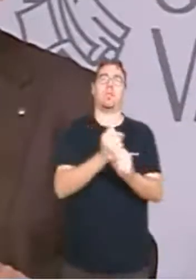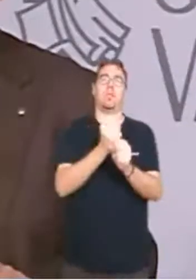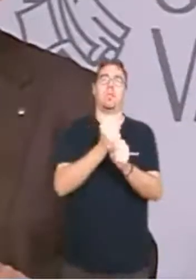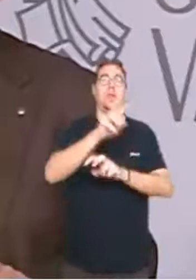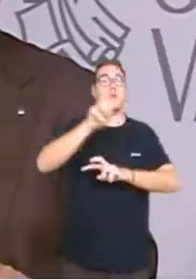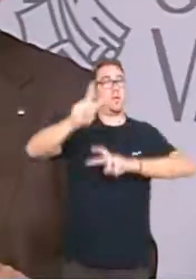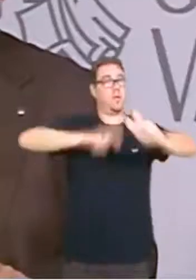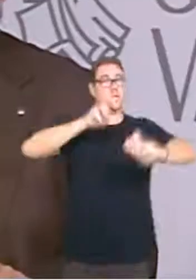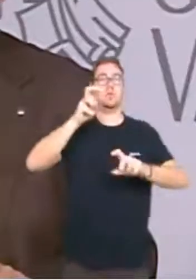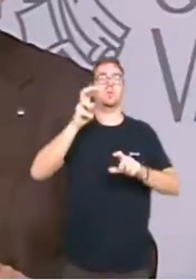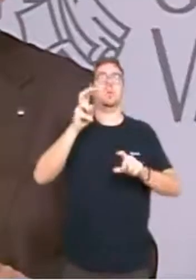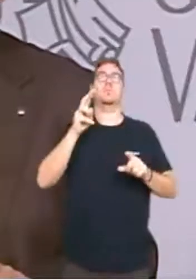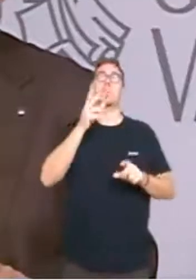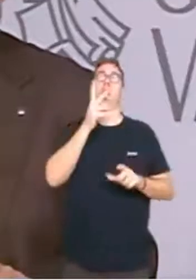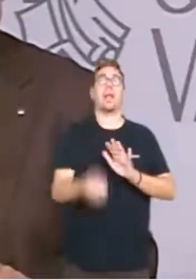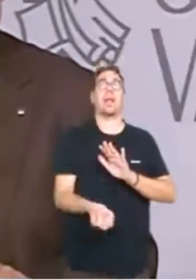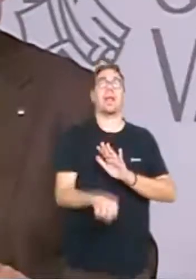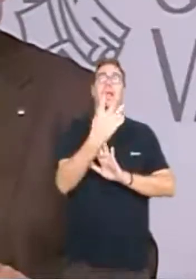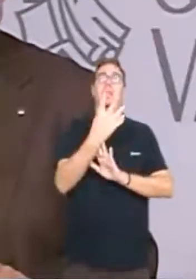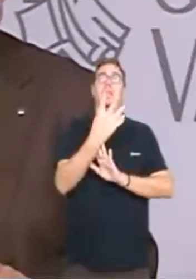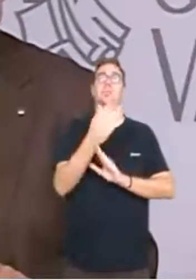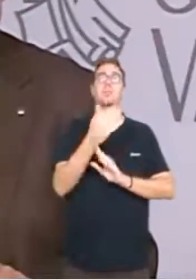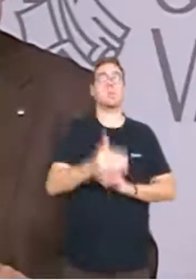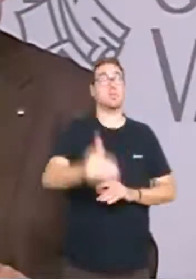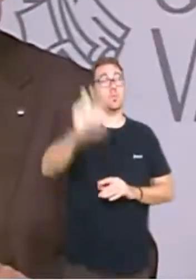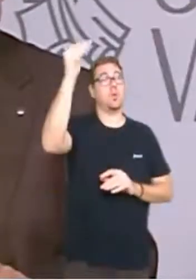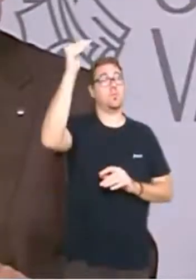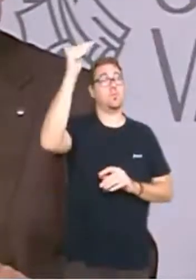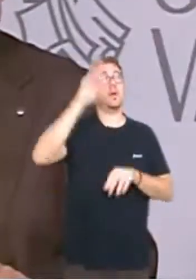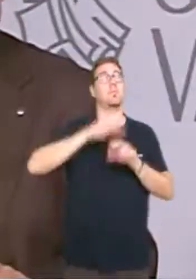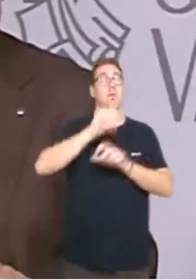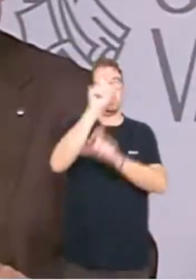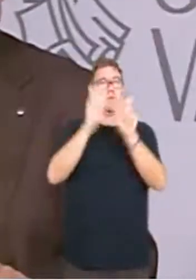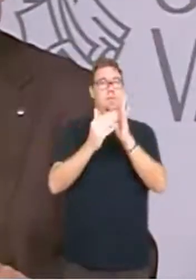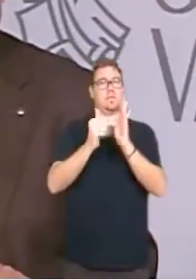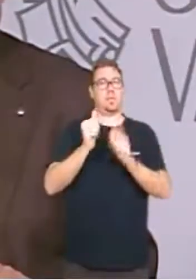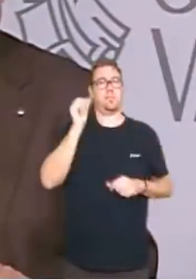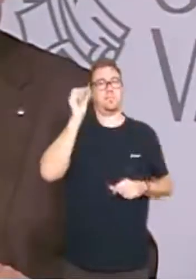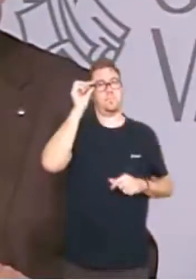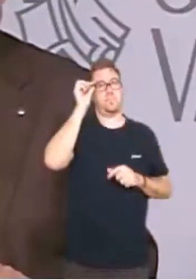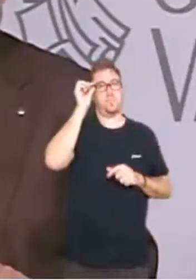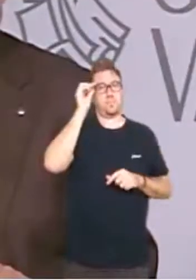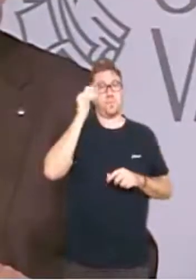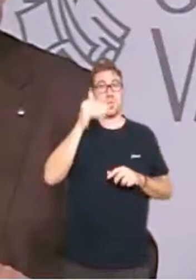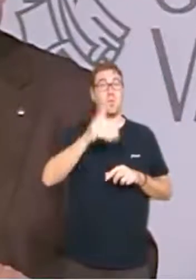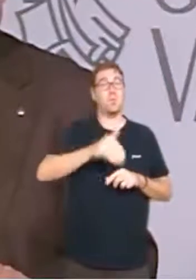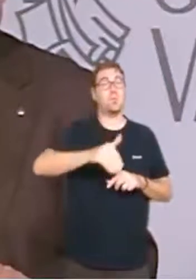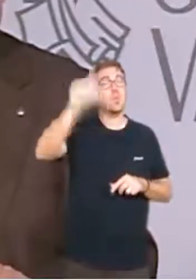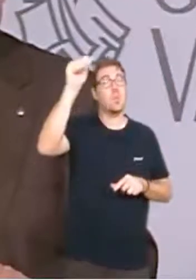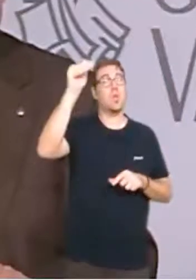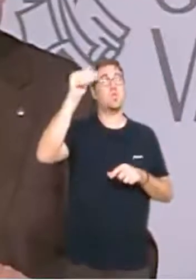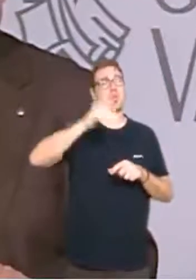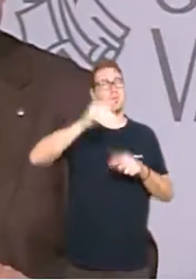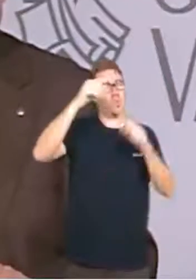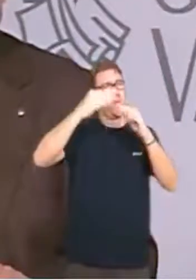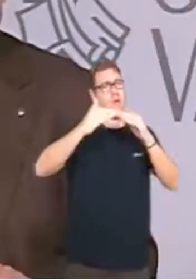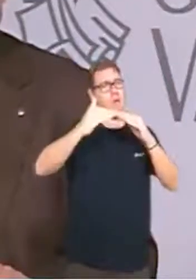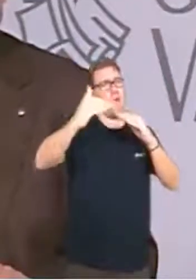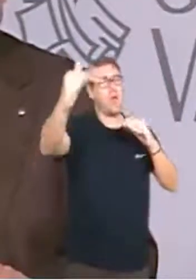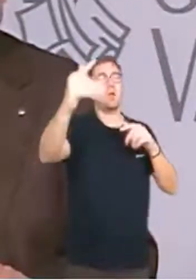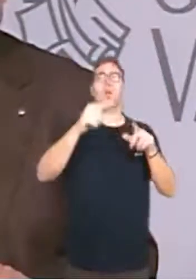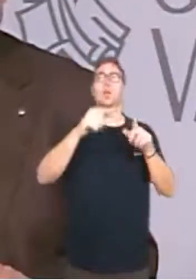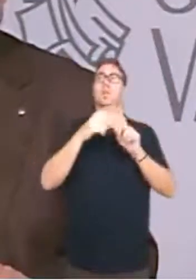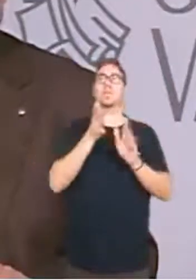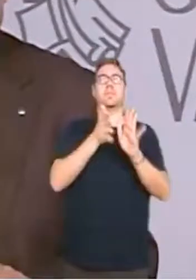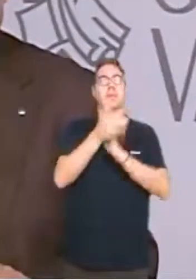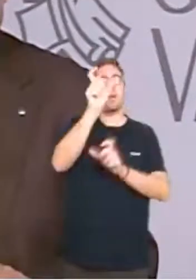innovació. estem creant futur per a aquesta comunitat, i futur durader, i futur que situa en el